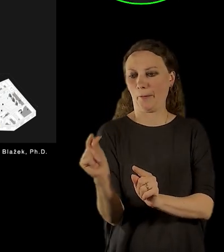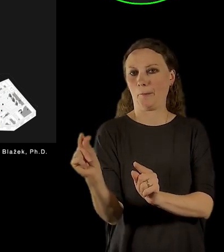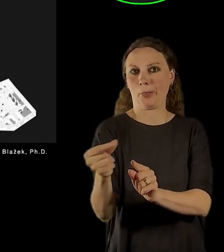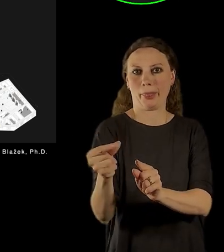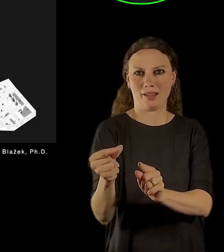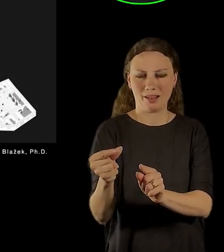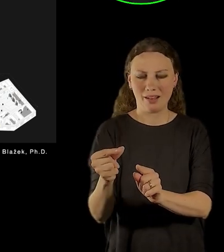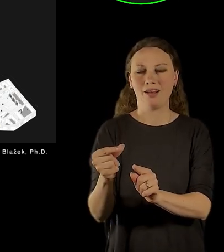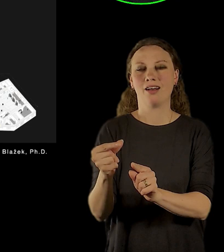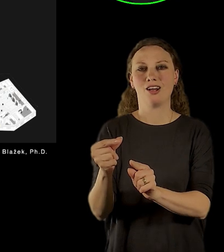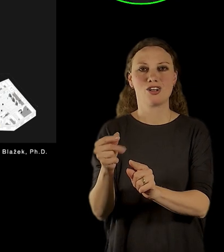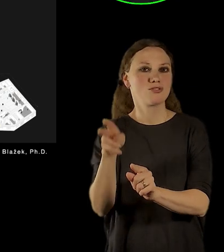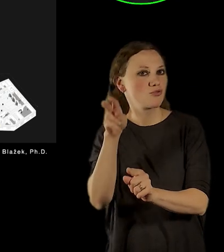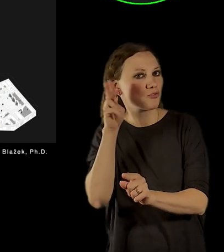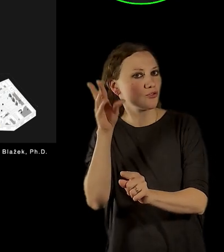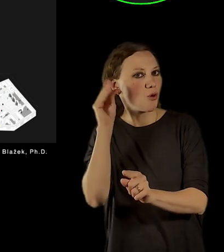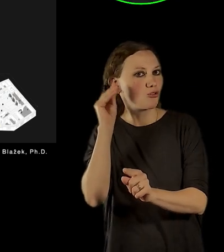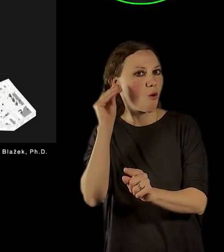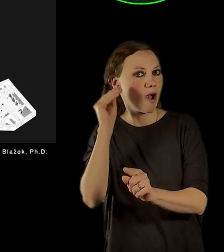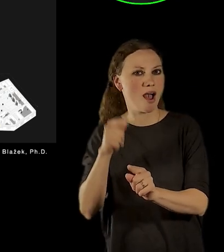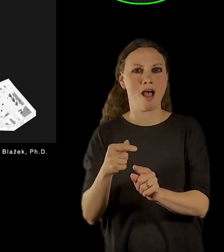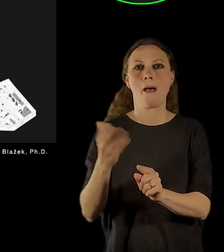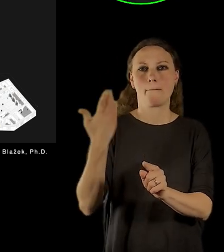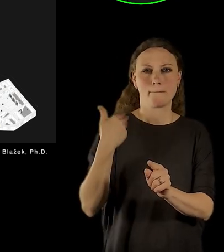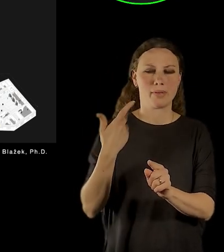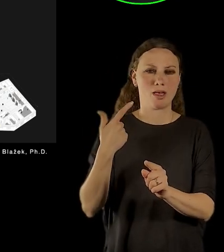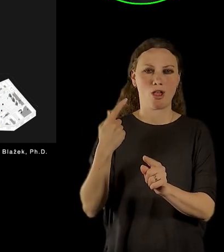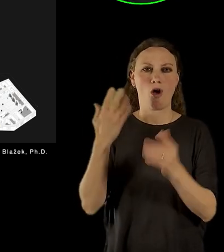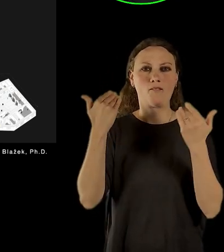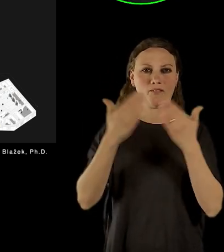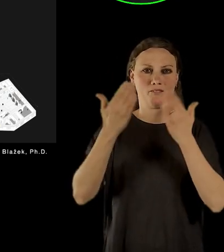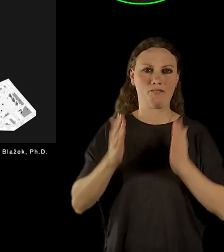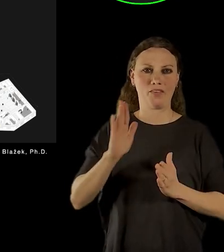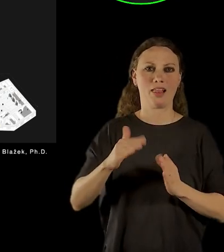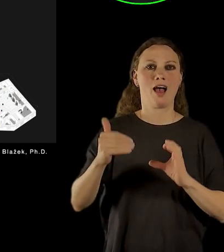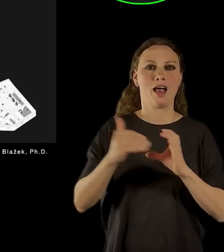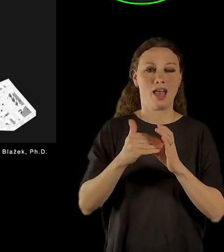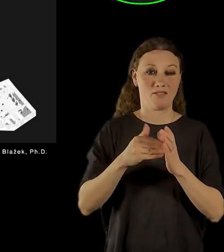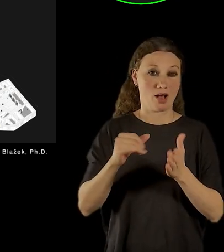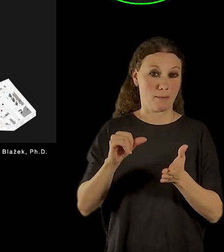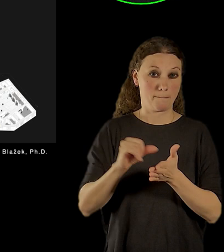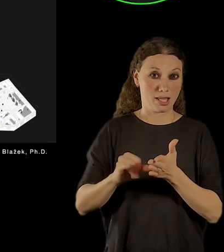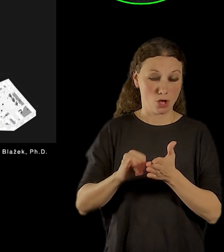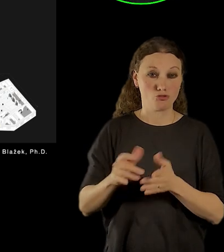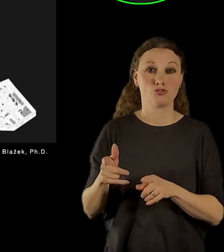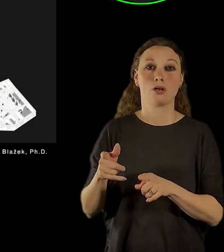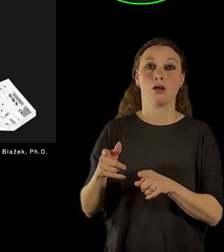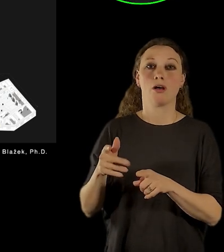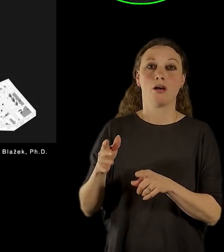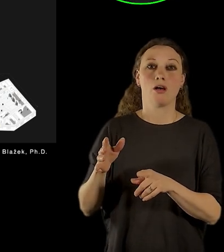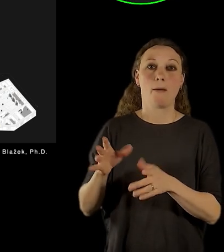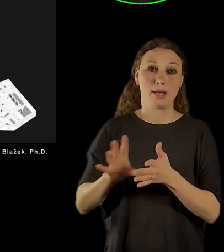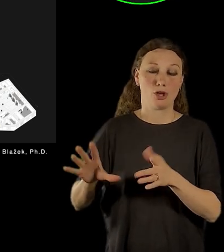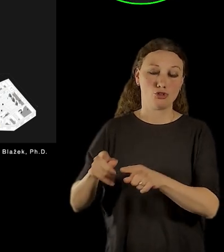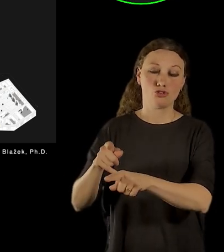Edvarda Beneše v roce 48, se zimově ústí, použita k odposlechu, nebo má štěnici, nebo